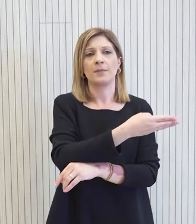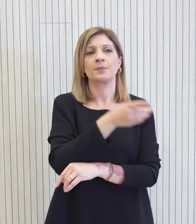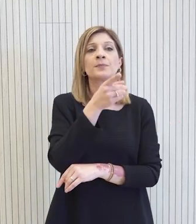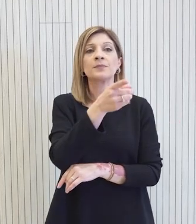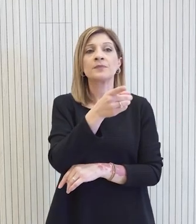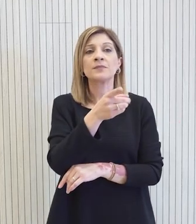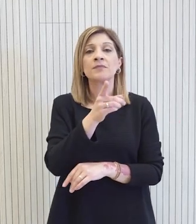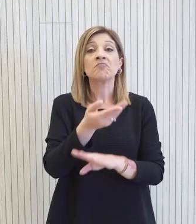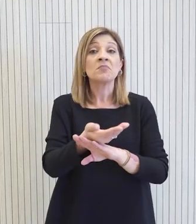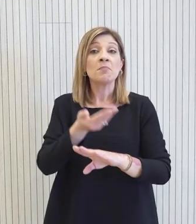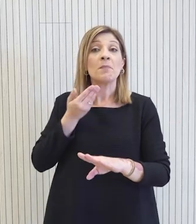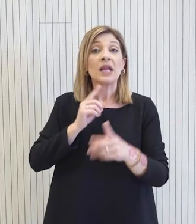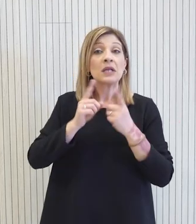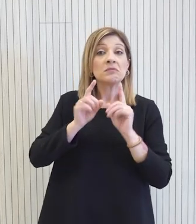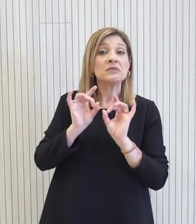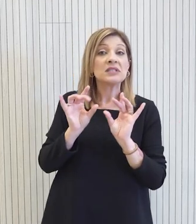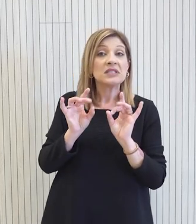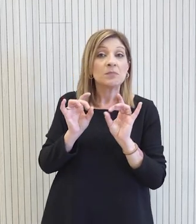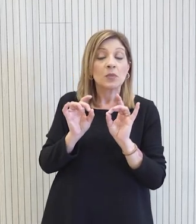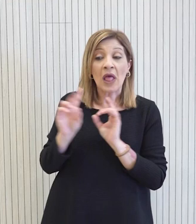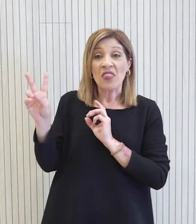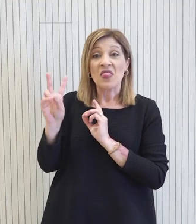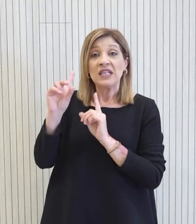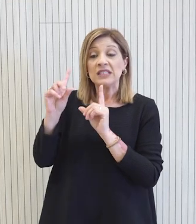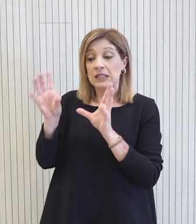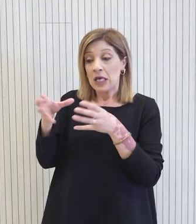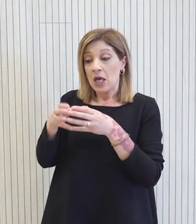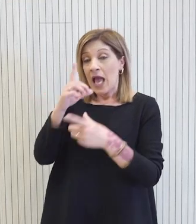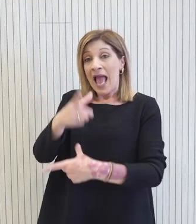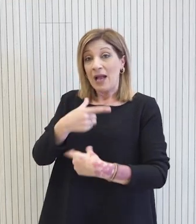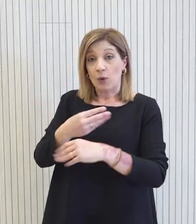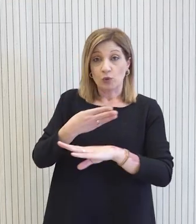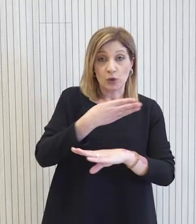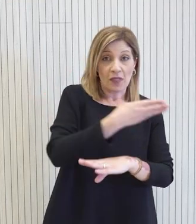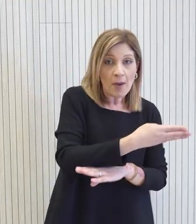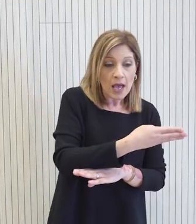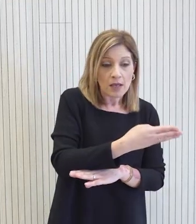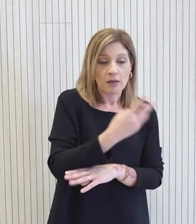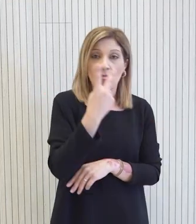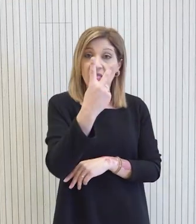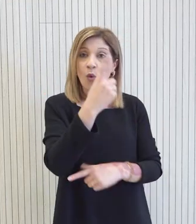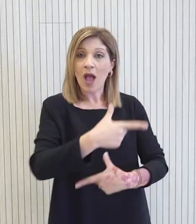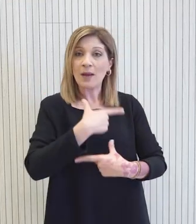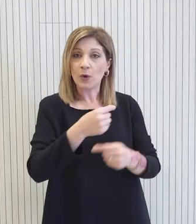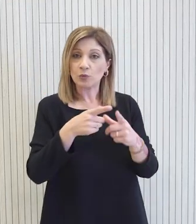δεν θα ξεχνήσουμε από πριν θα πάει ο ένας πρόσωπος Συμμετέχουν και συμμετέχουν